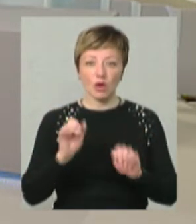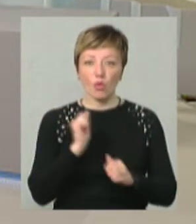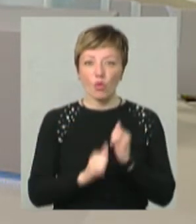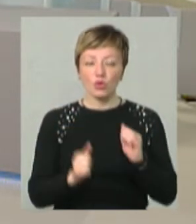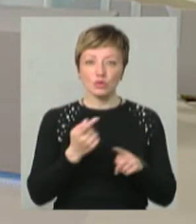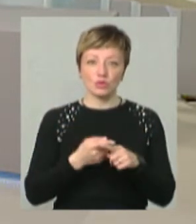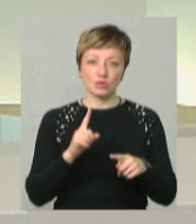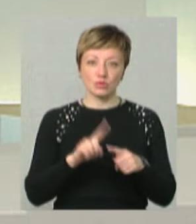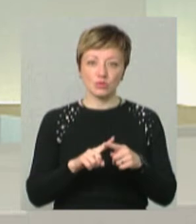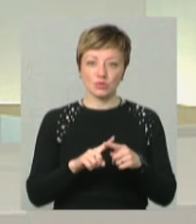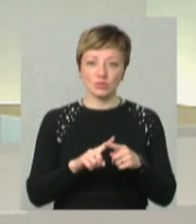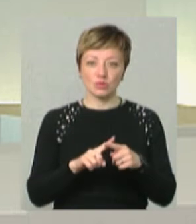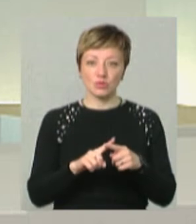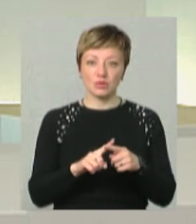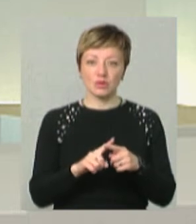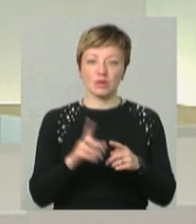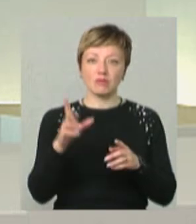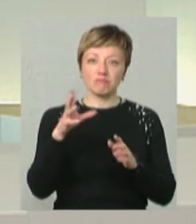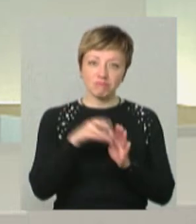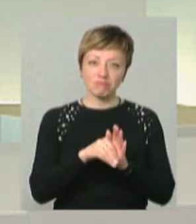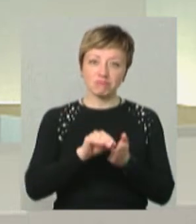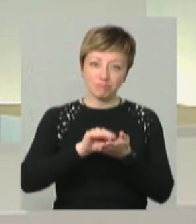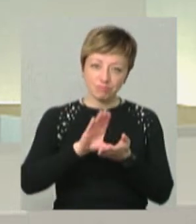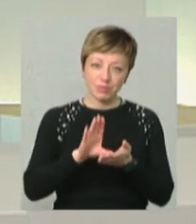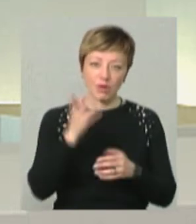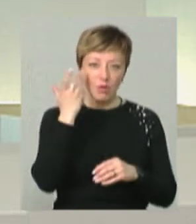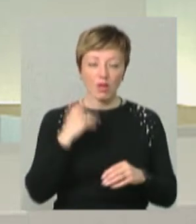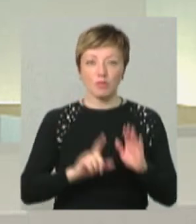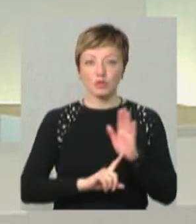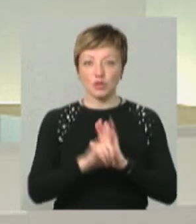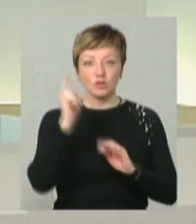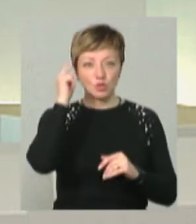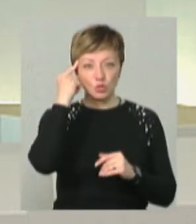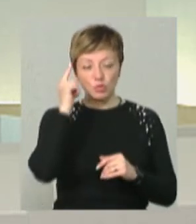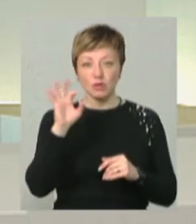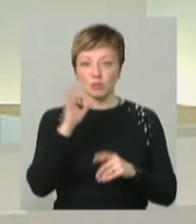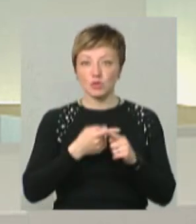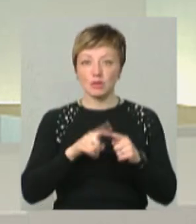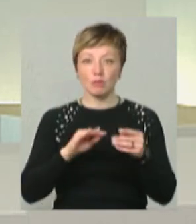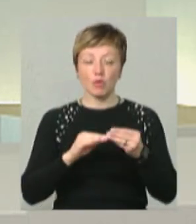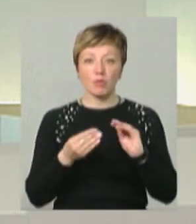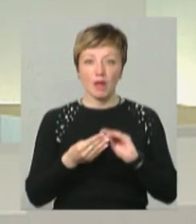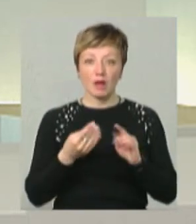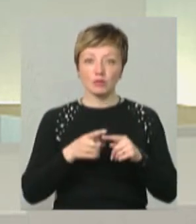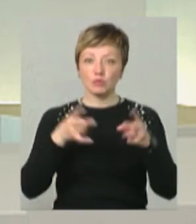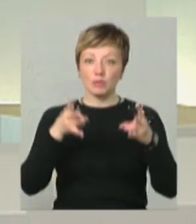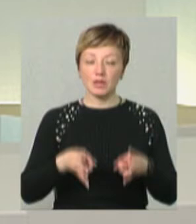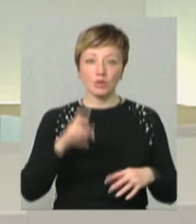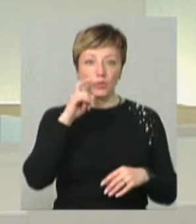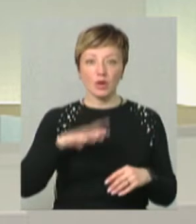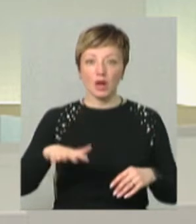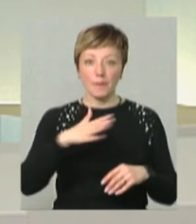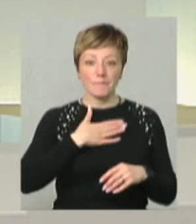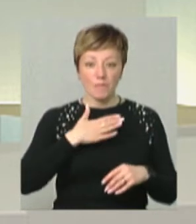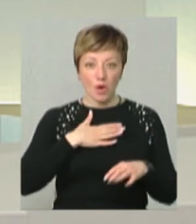щось цю поличку, цей кошик мені кидав. І я коли почав думати про ці проблеми, цю біду України, і про